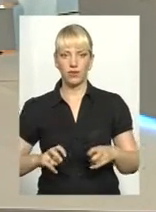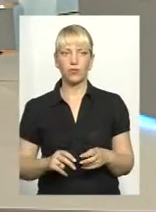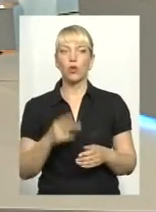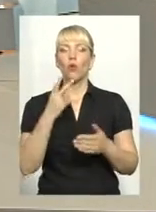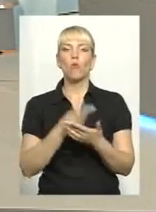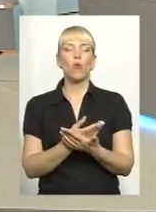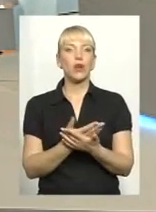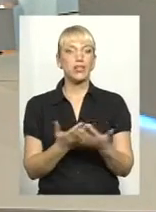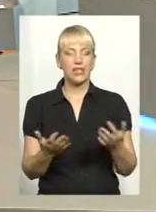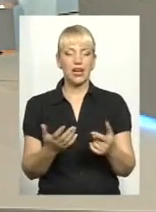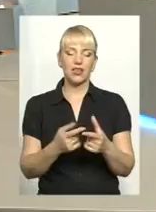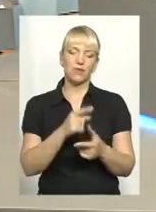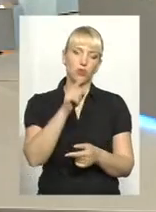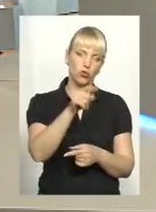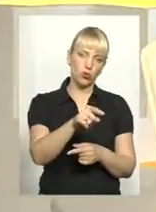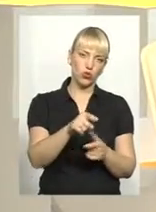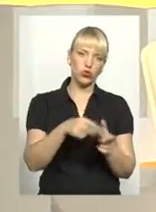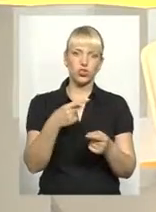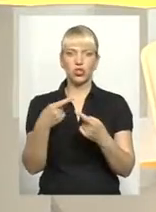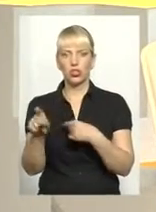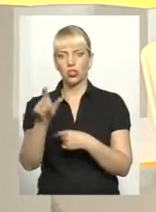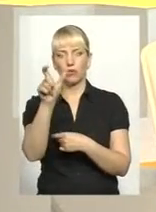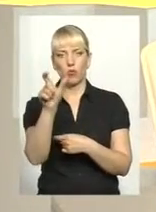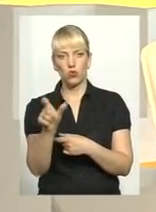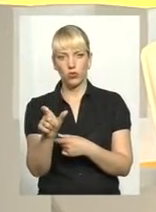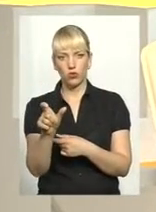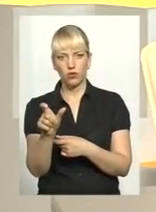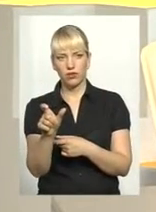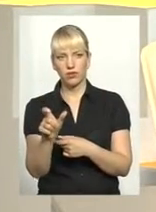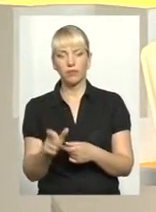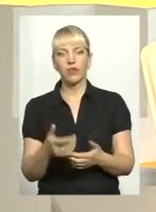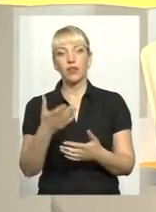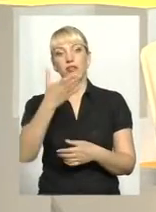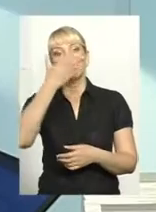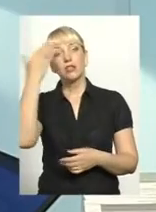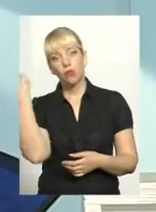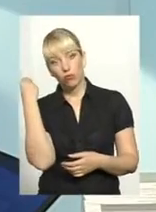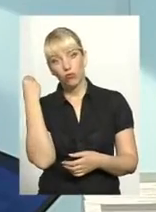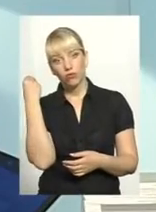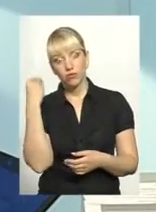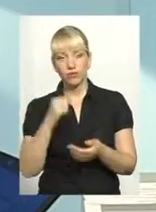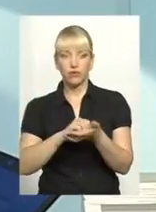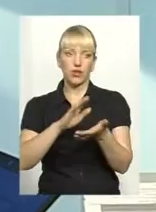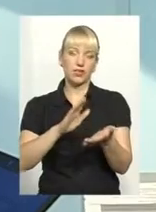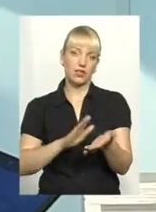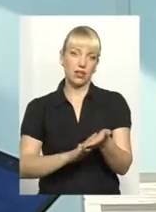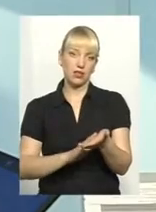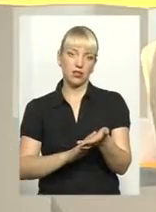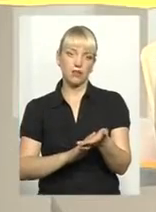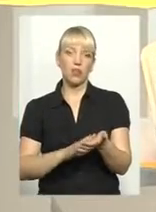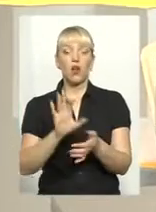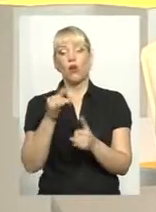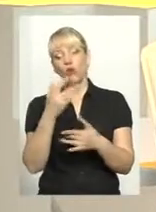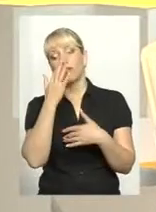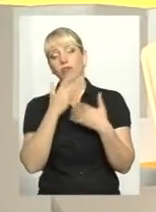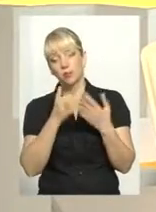показали, що той чи інший посадовець забув вказати. Ну, добре, ой,